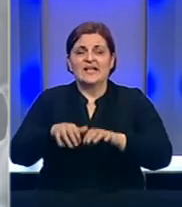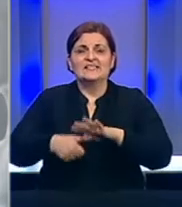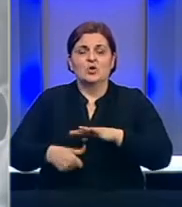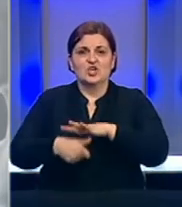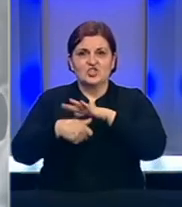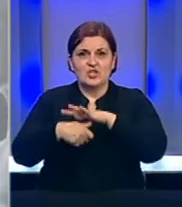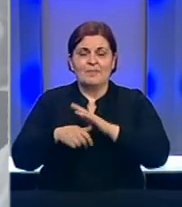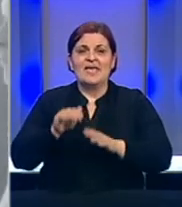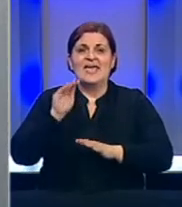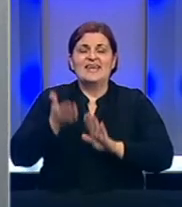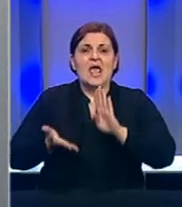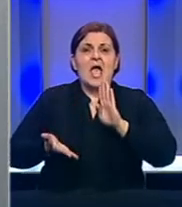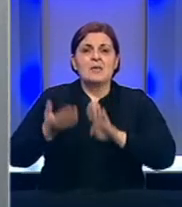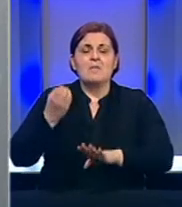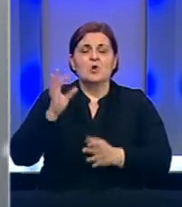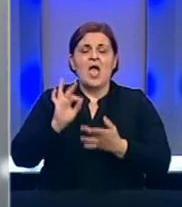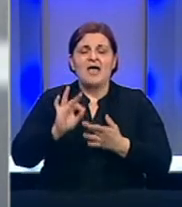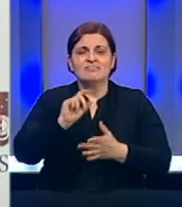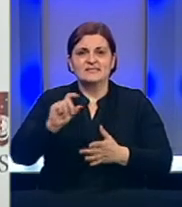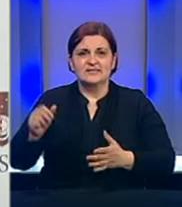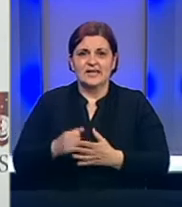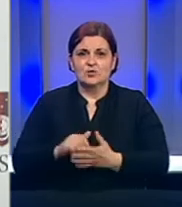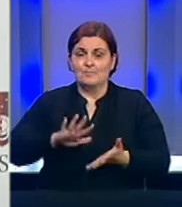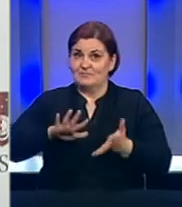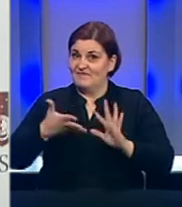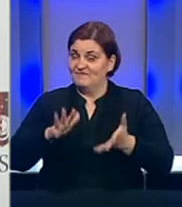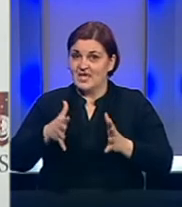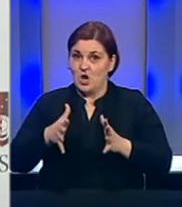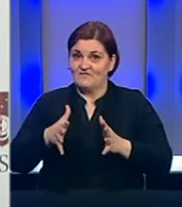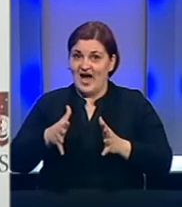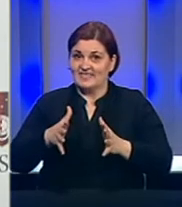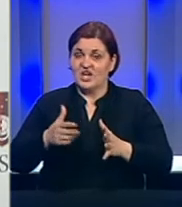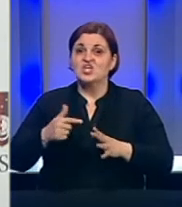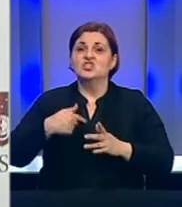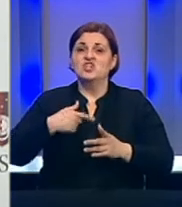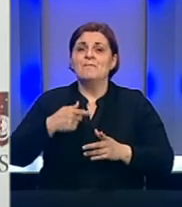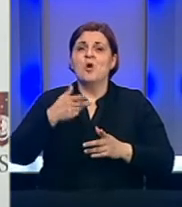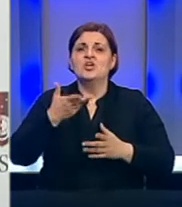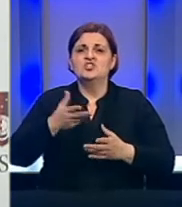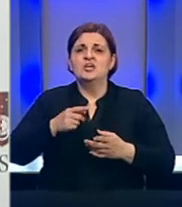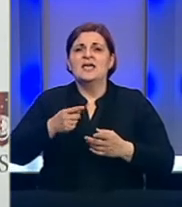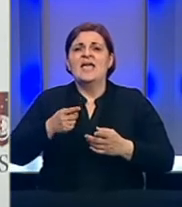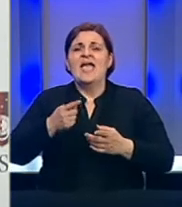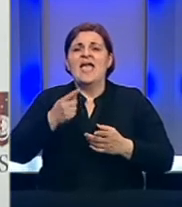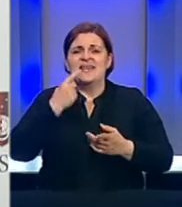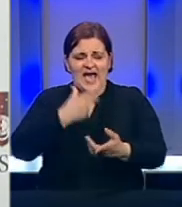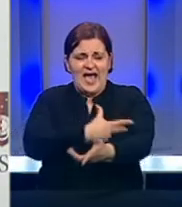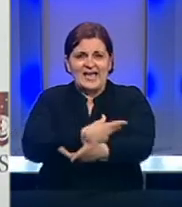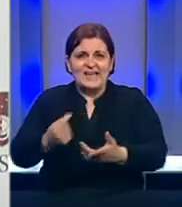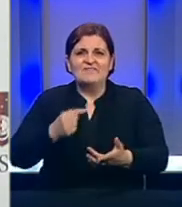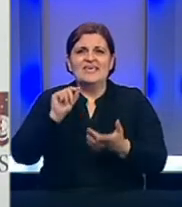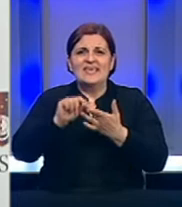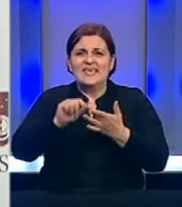štaba, najavljuju i povećajanje broja testiranja. Vjerovatno ćemo ići na kombinaciju seroloških testiranja i